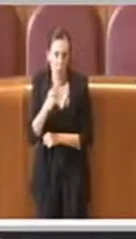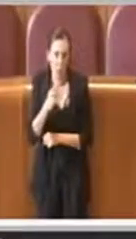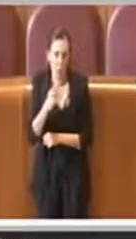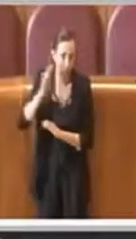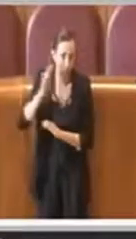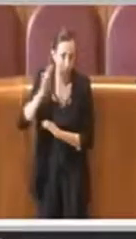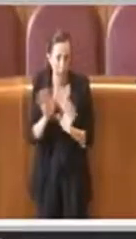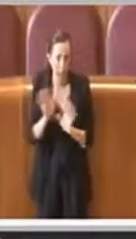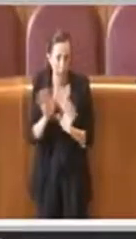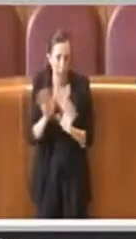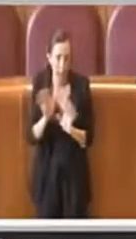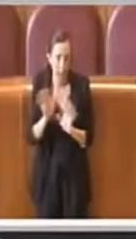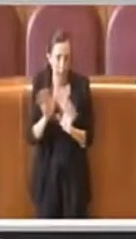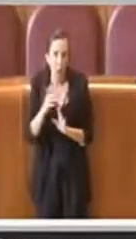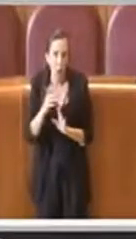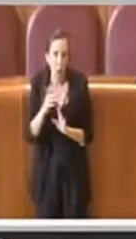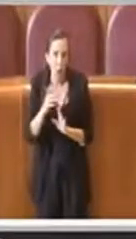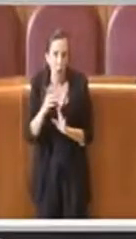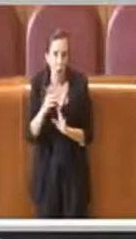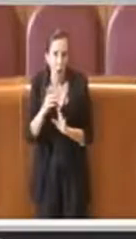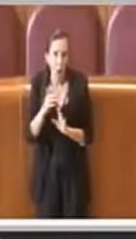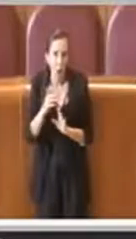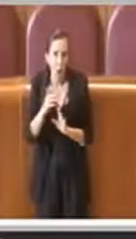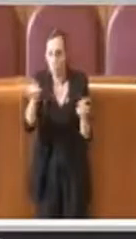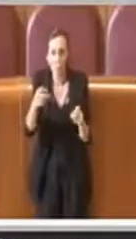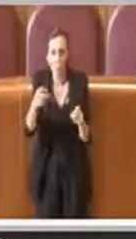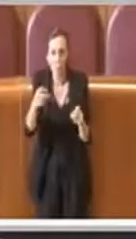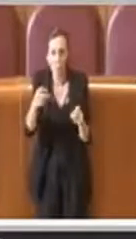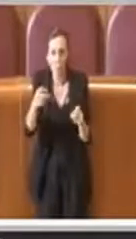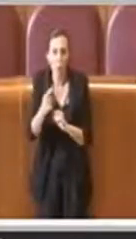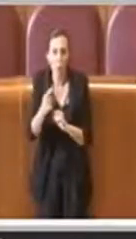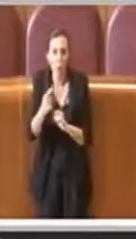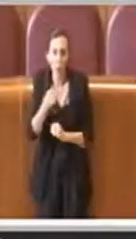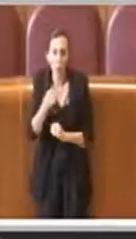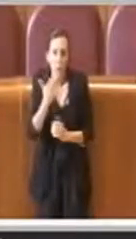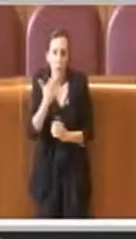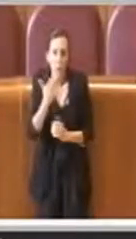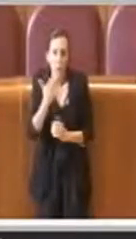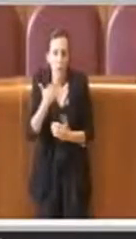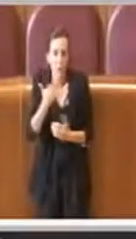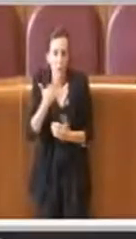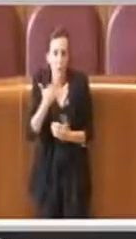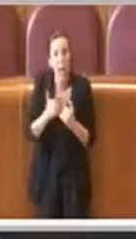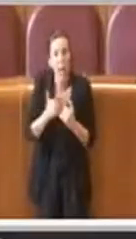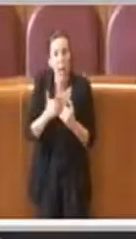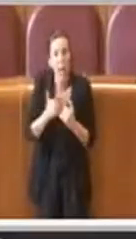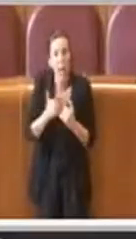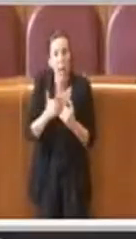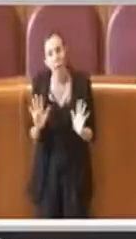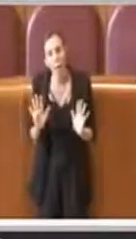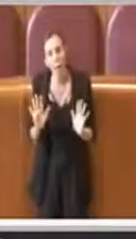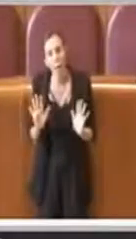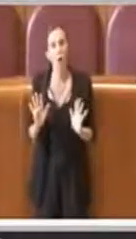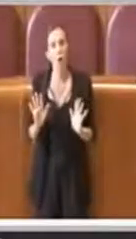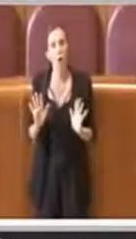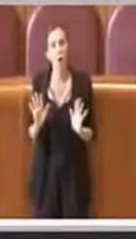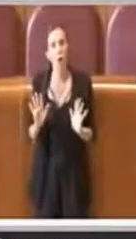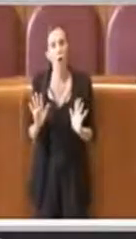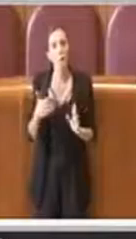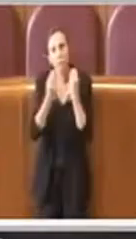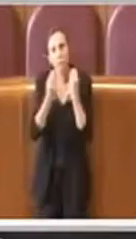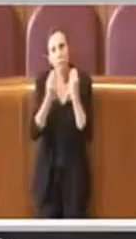poi potrei anche essere smentito ovviamente, però mi domando quale sia la remora nel voler